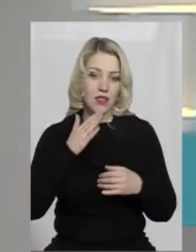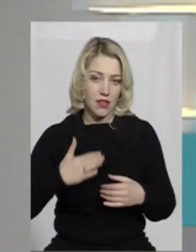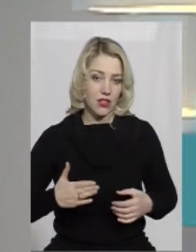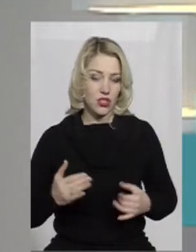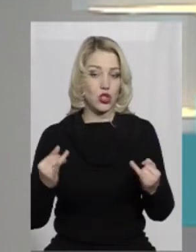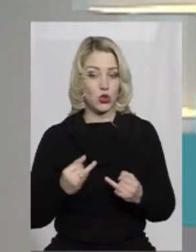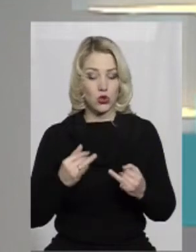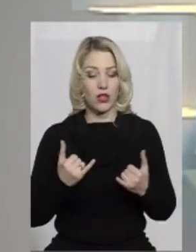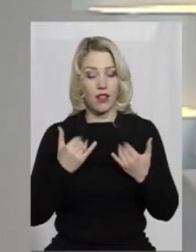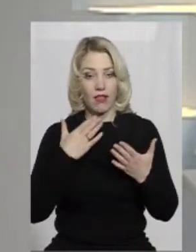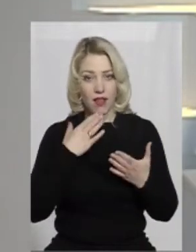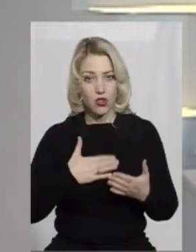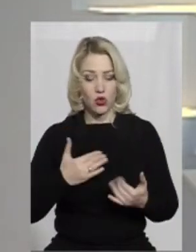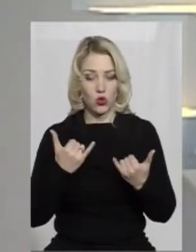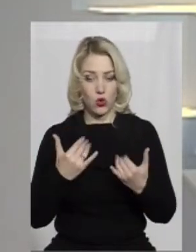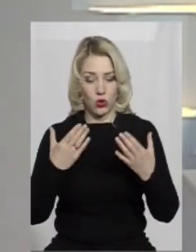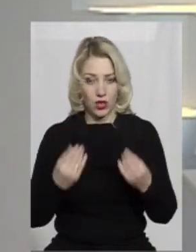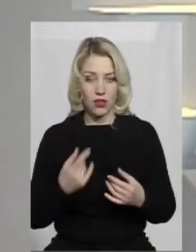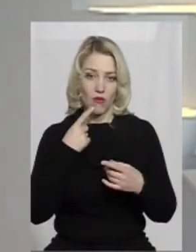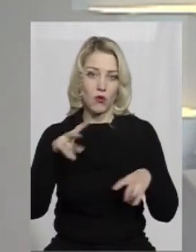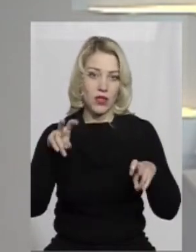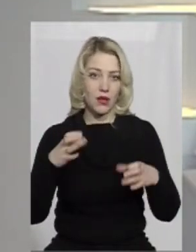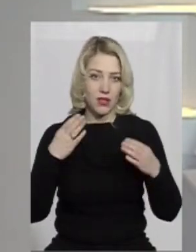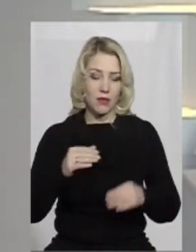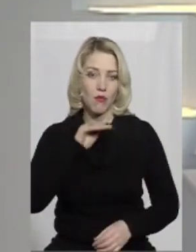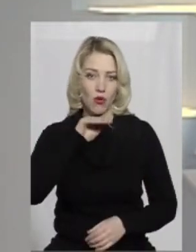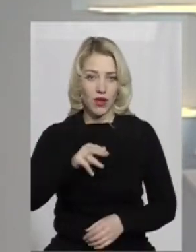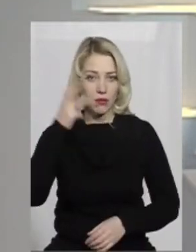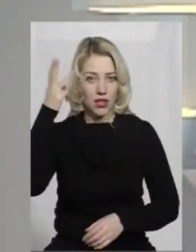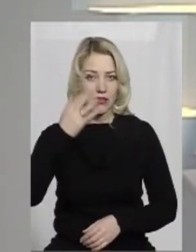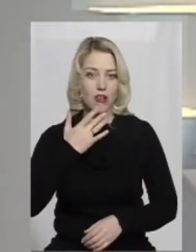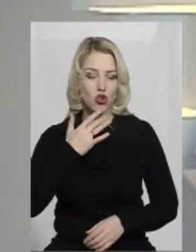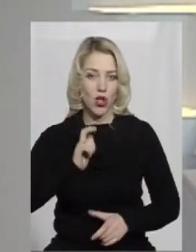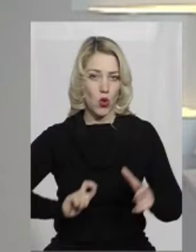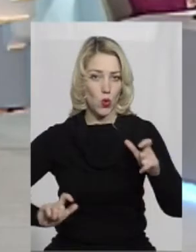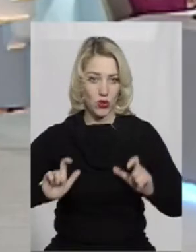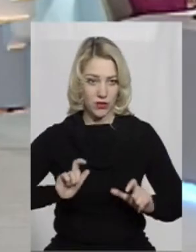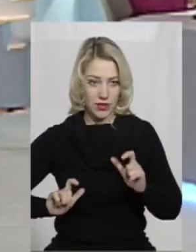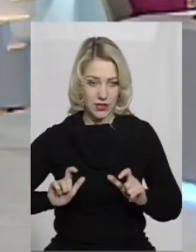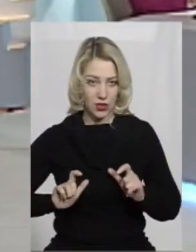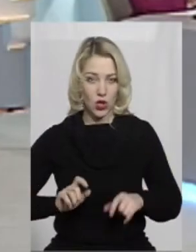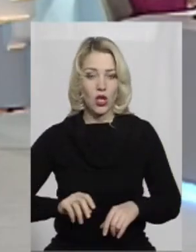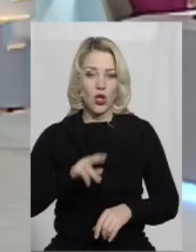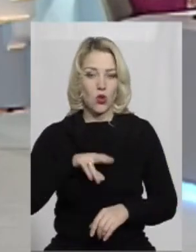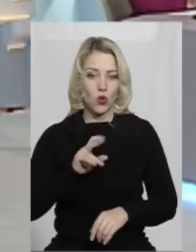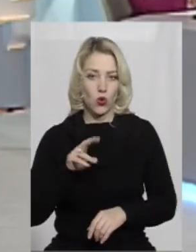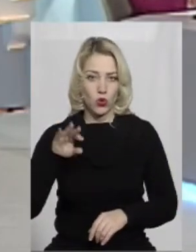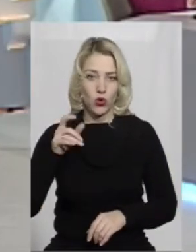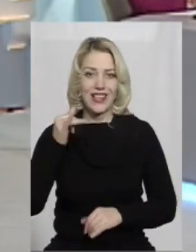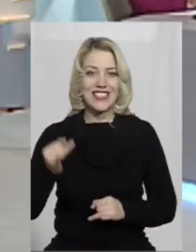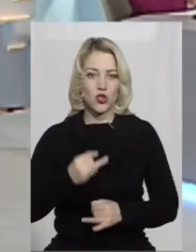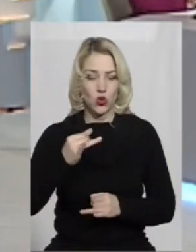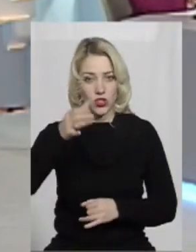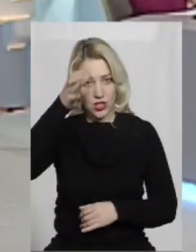історії і для нашого сьогодення говоримо у темі дня з професором Хмельницького національного університету, доктором історичних